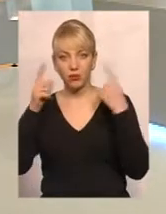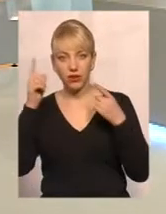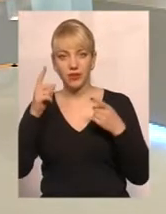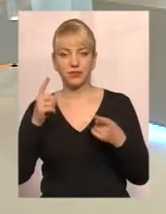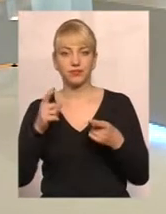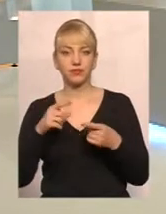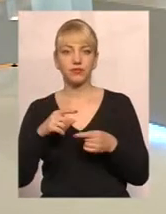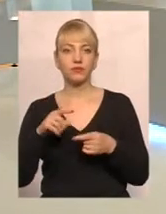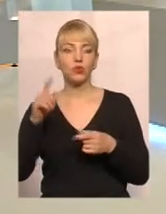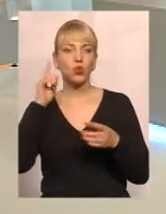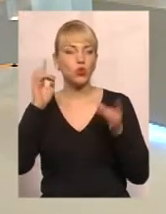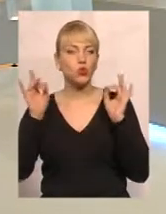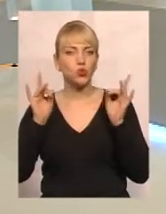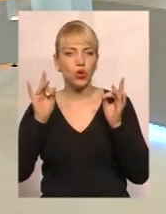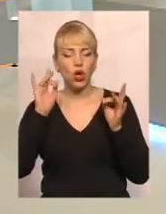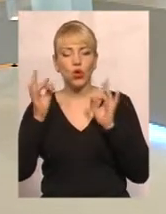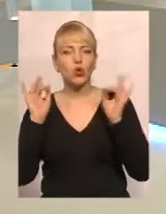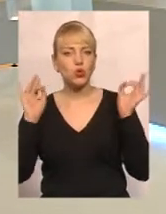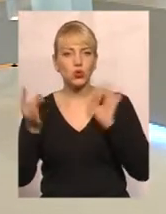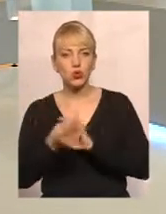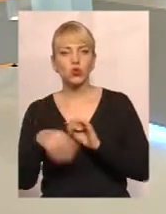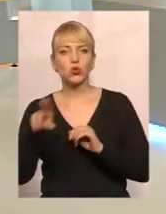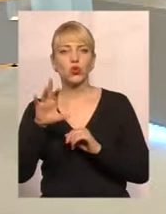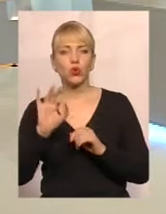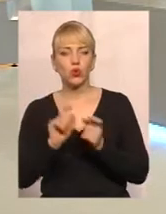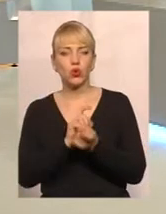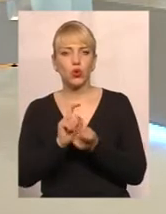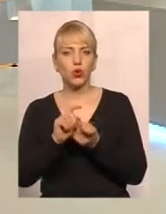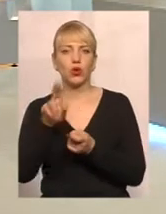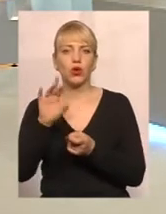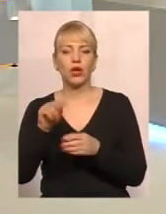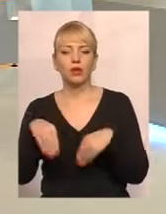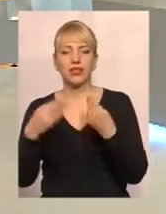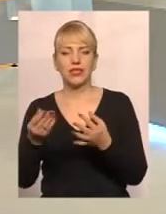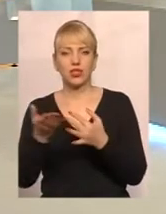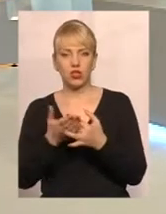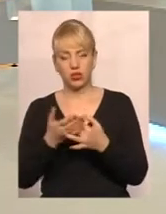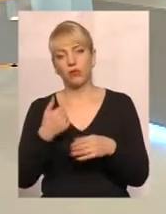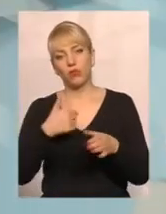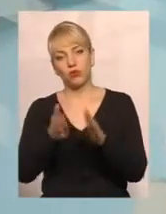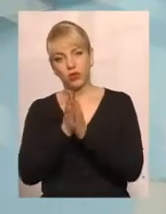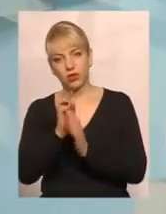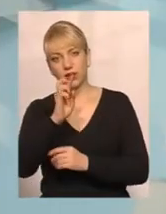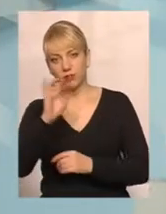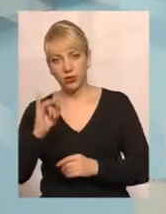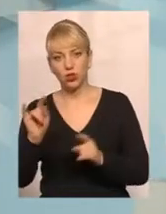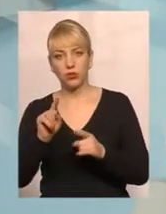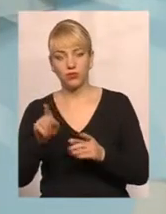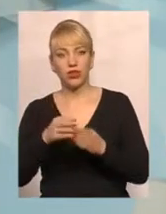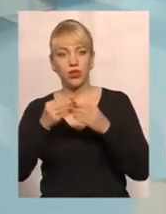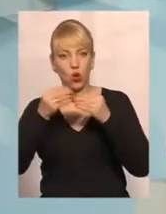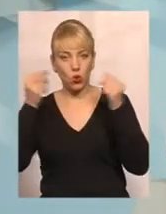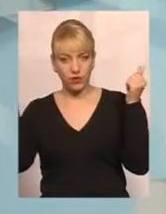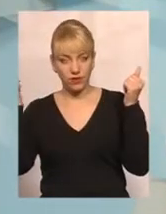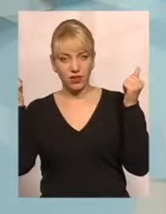чуток довкола призначення субсидій. Я би попросила, щоб ви все-таки їх розвіяли,